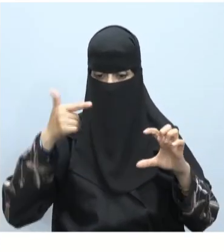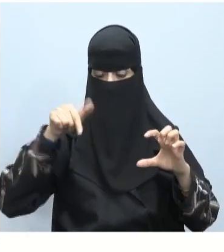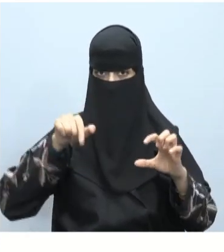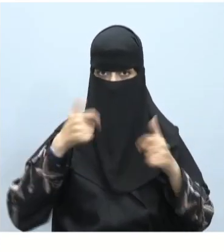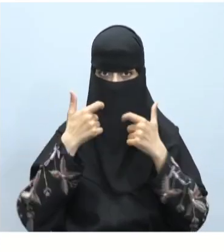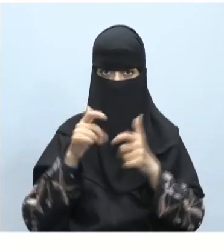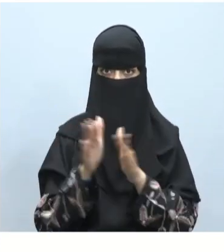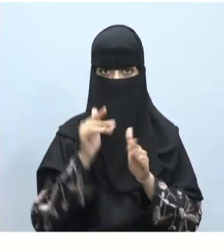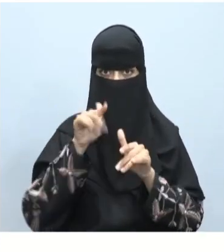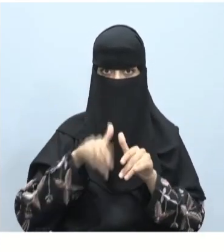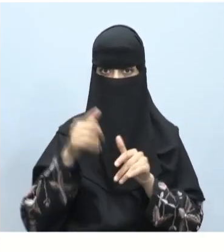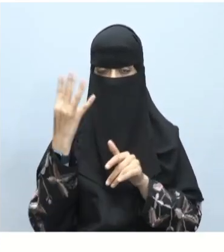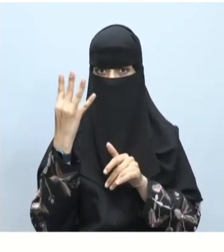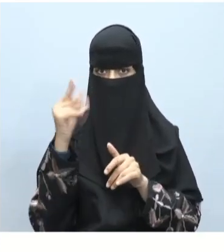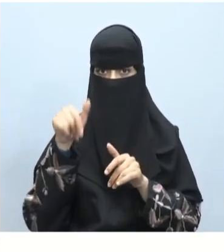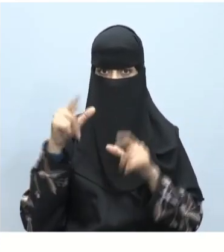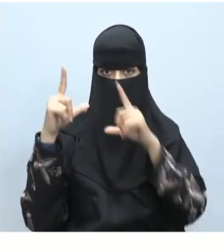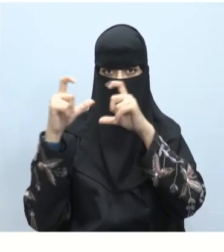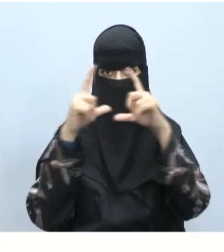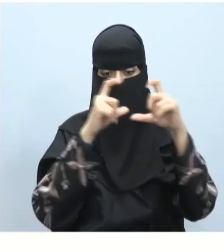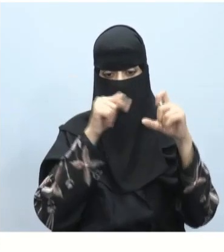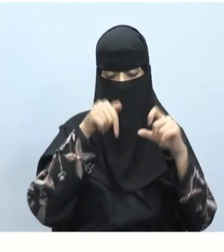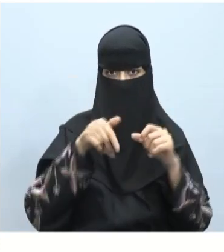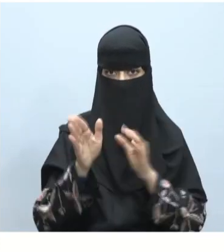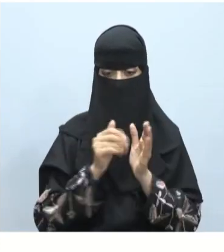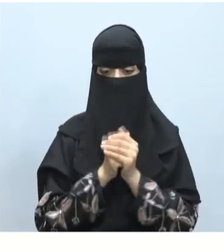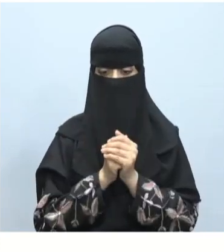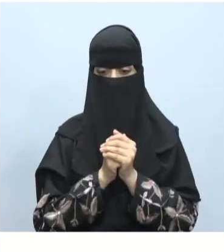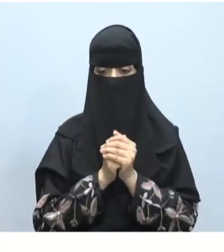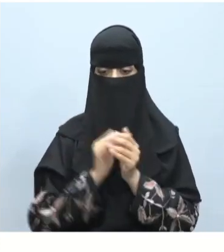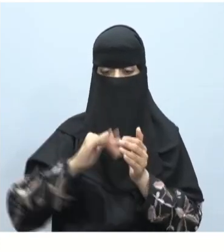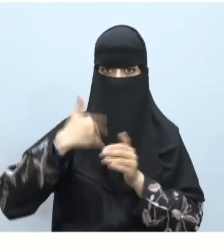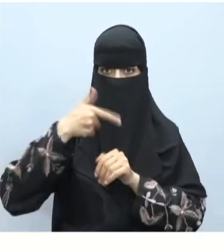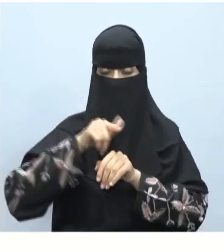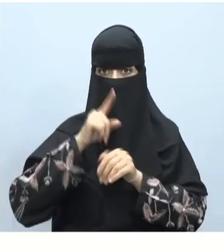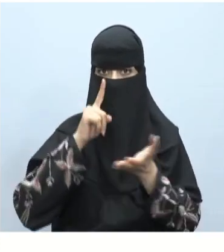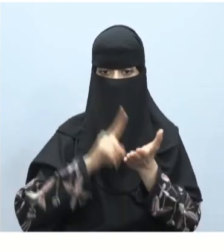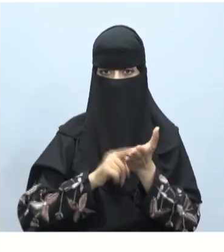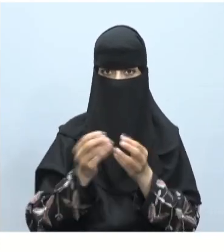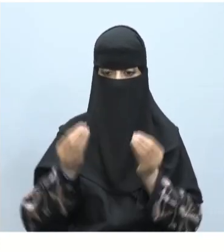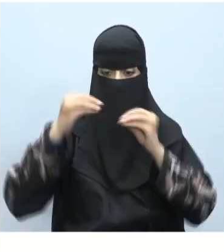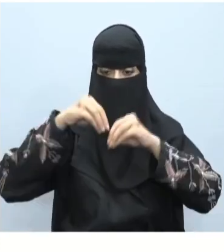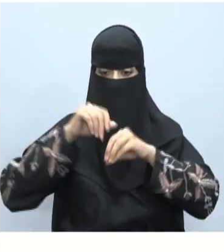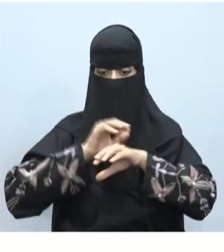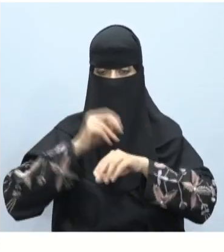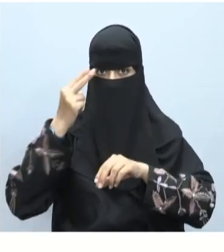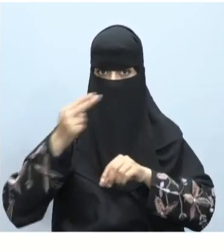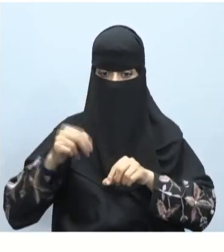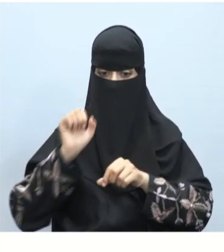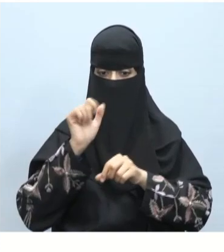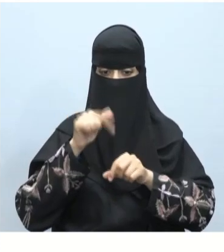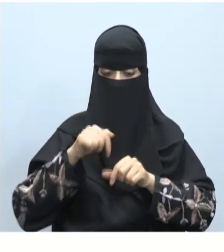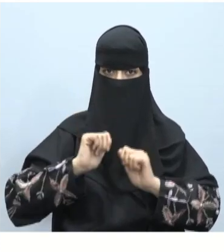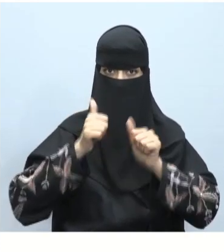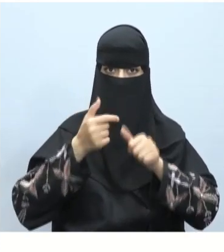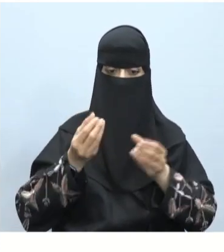وجود أربع صور في هذه الوحدة نستطيع إضافة الصور والنصوص إلى هذه